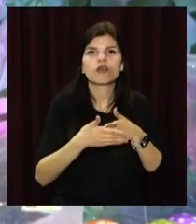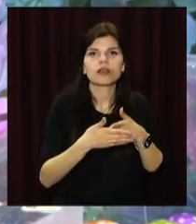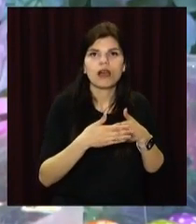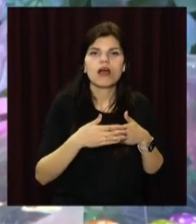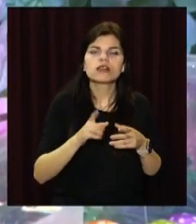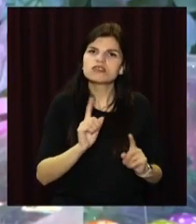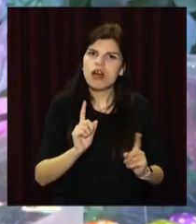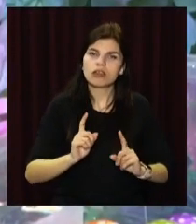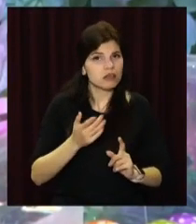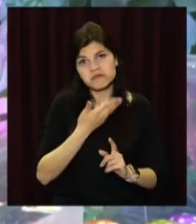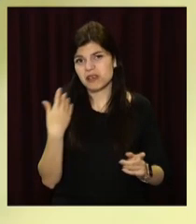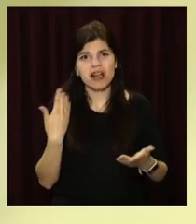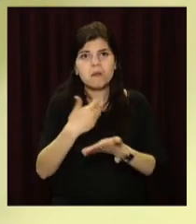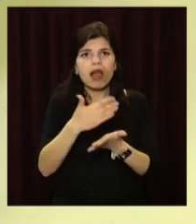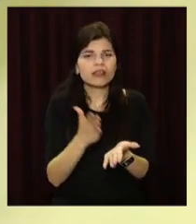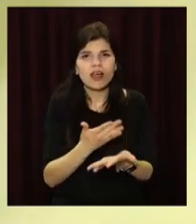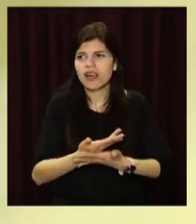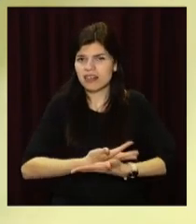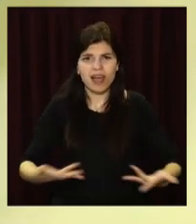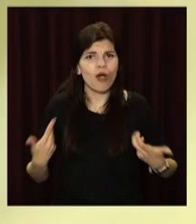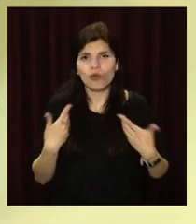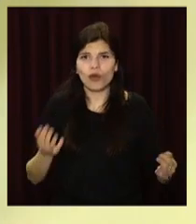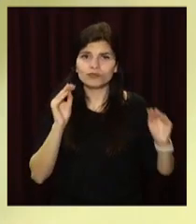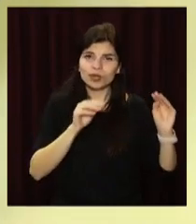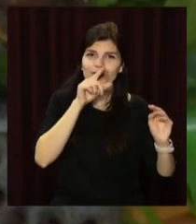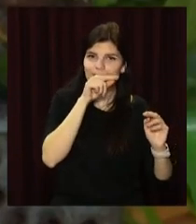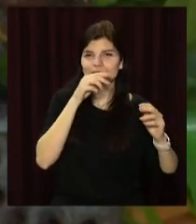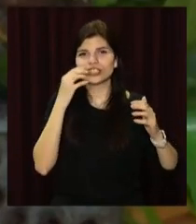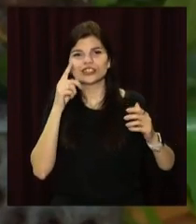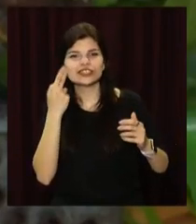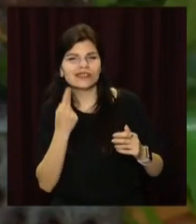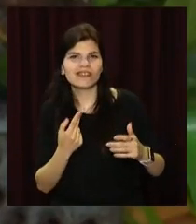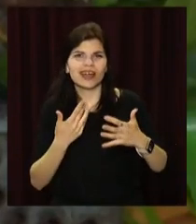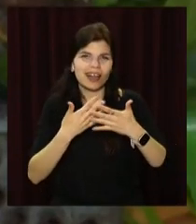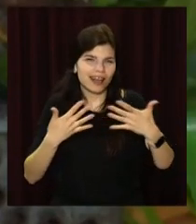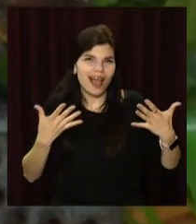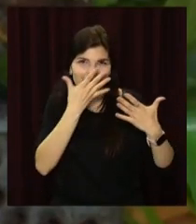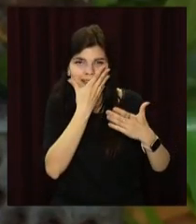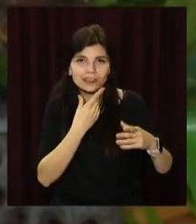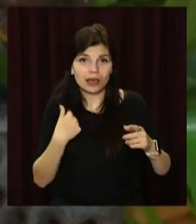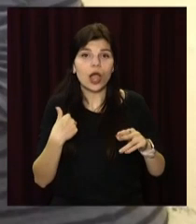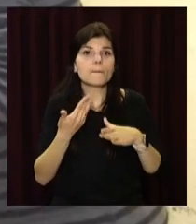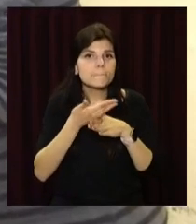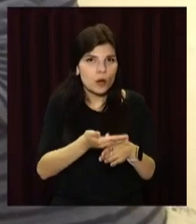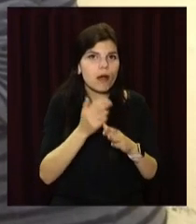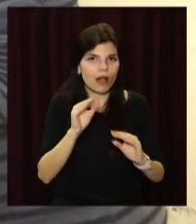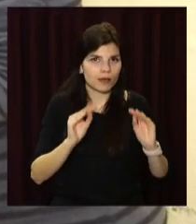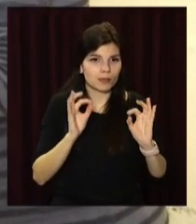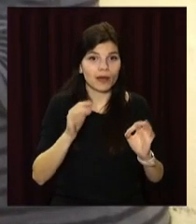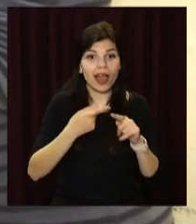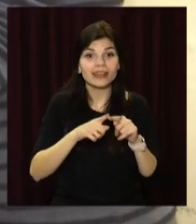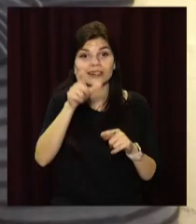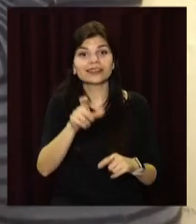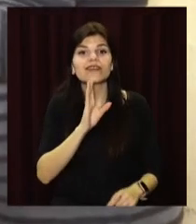рамками, багато є матеріалів, вони можуть вибрати. Я допомагаю зробити правильно, красиву композицію. Організаторка